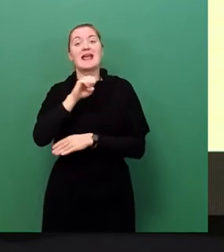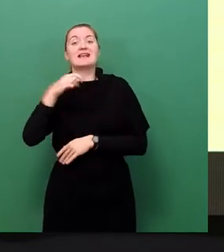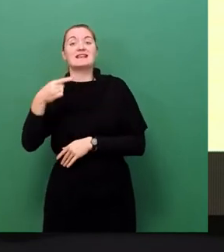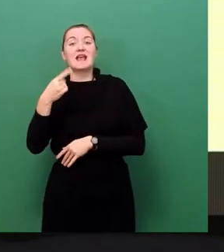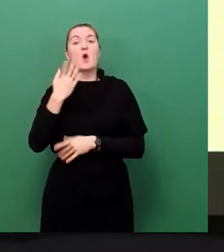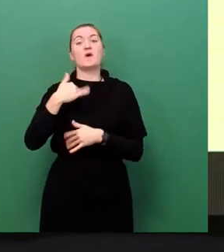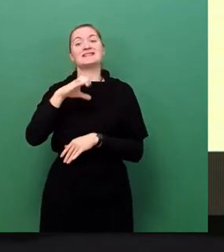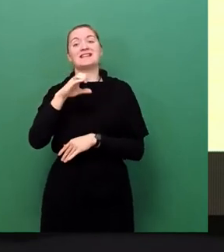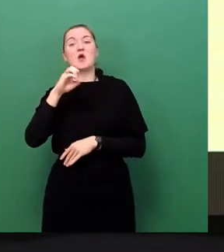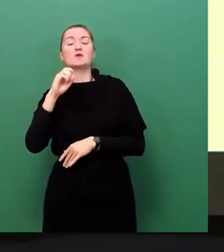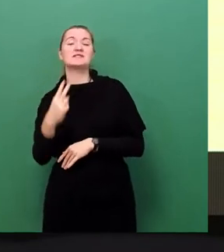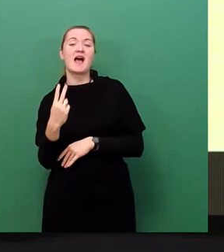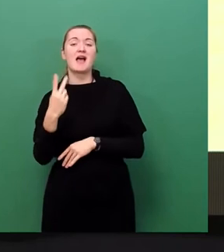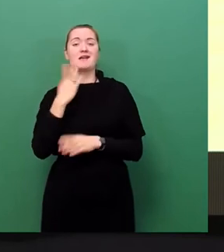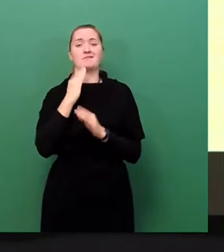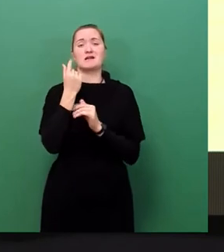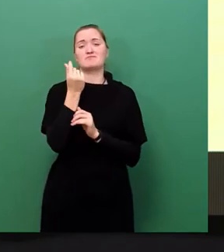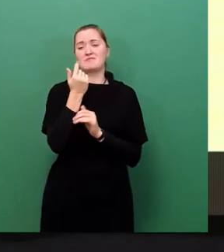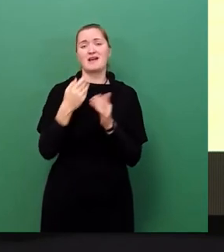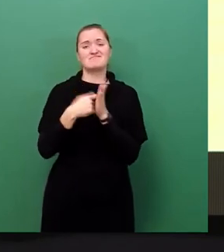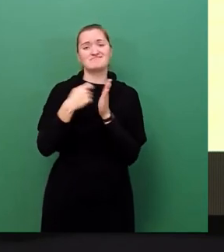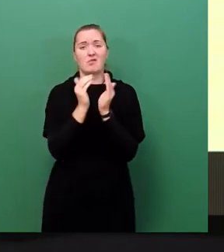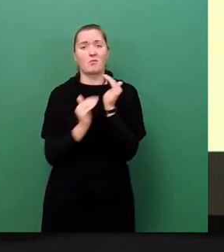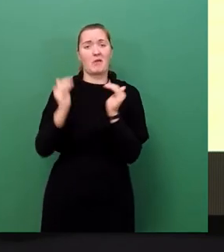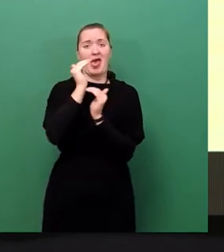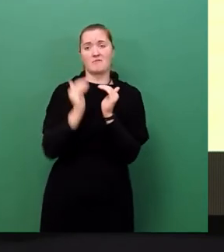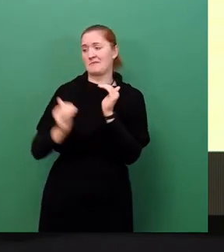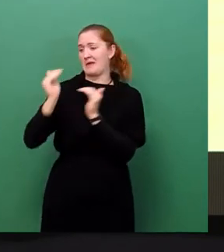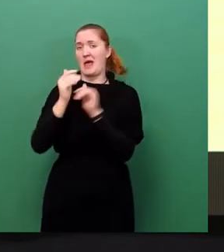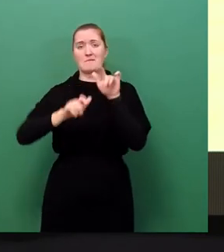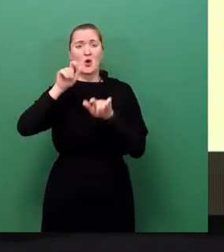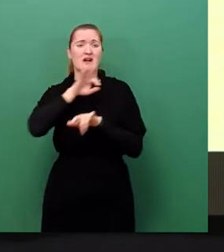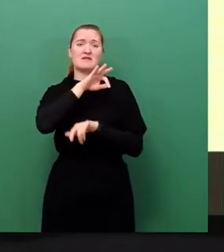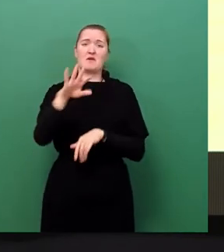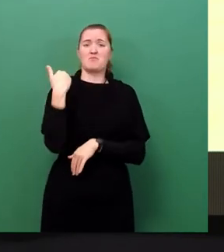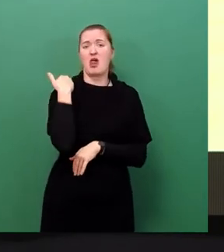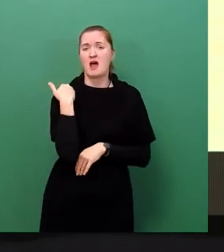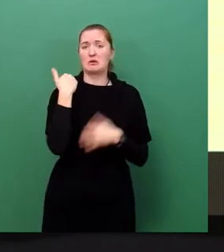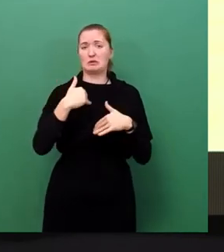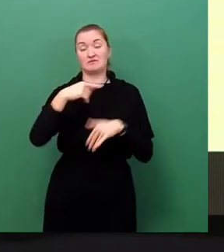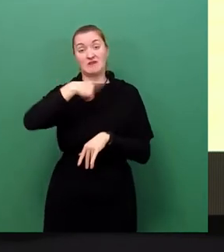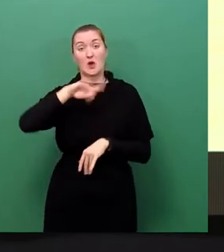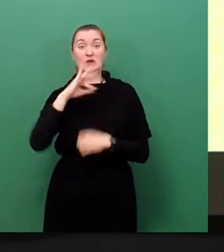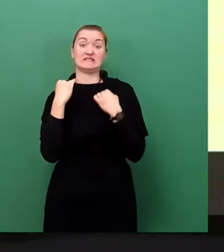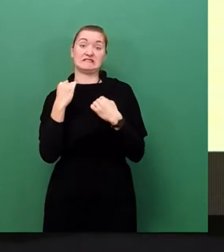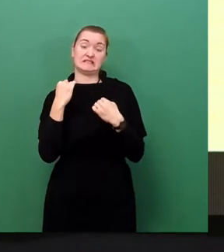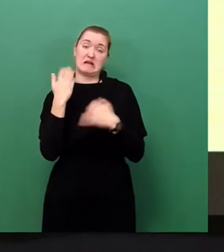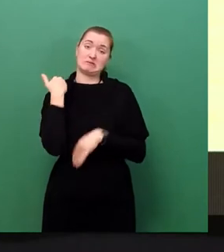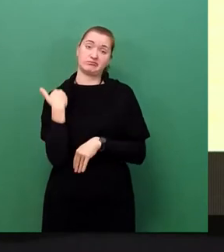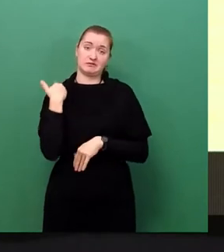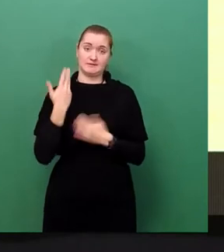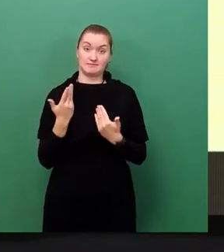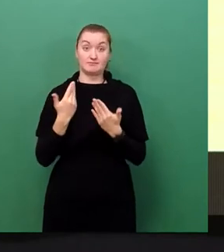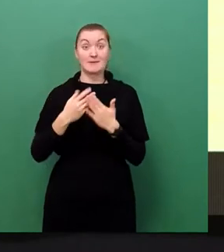Hyperpreisanstieg. Das belastet Bürger, Industrie und unsere gesellschaftlichen Selbstverständlichkeiten und Sicherheiten. In China,